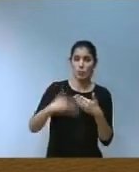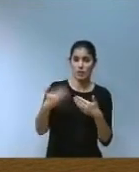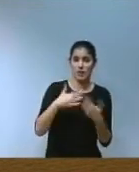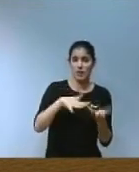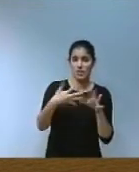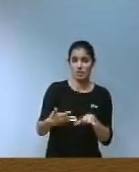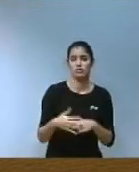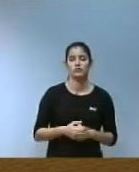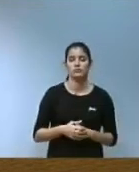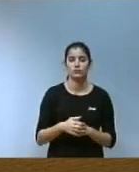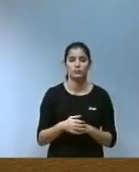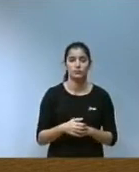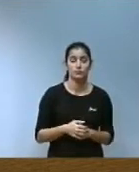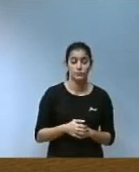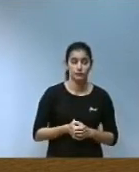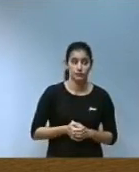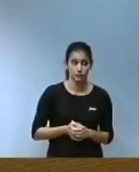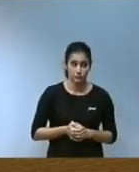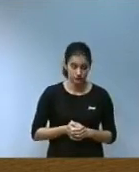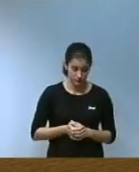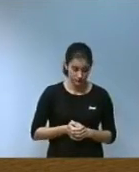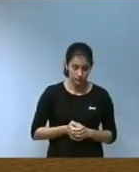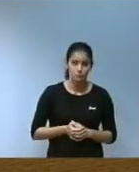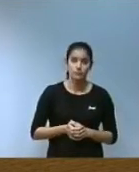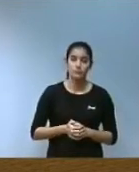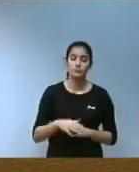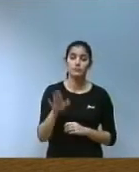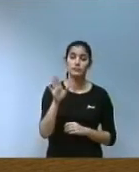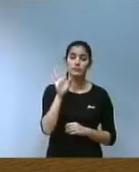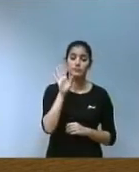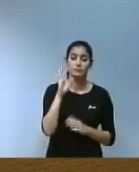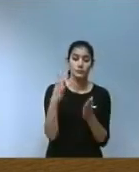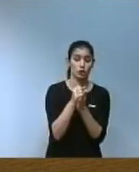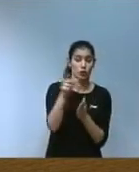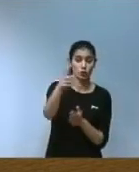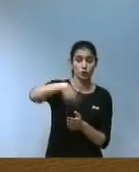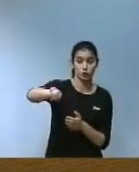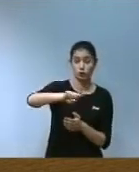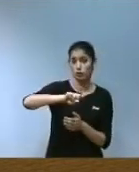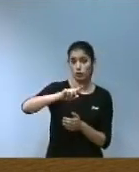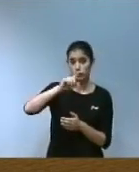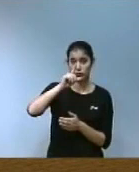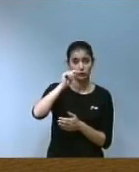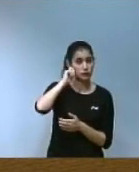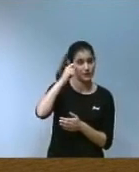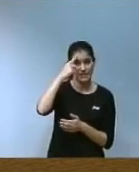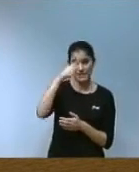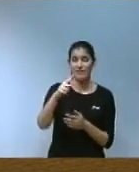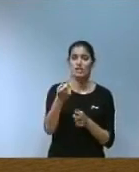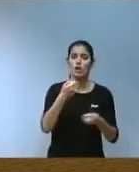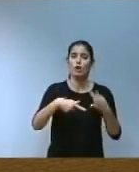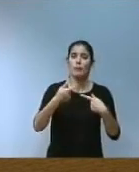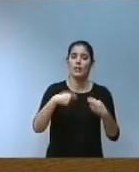sectors emergents com totes i tots vostès saben el comerç és un sector